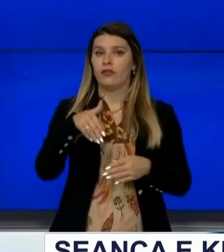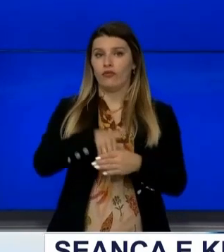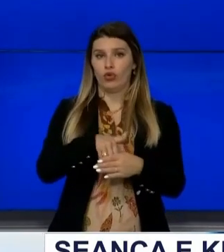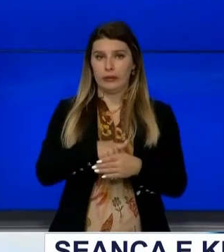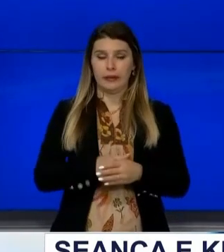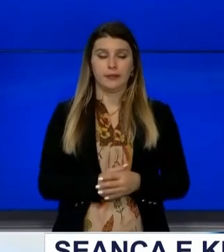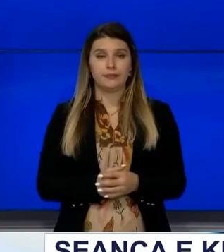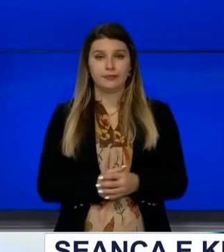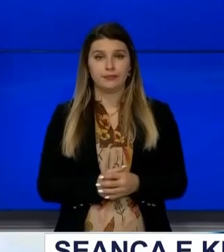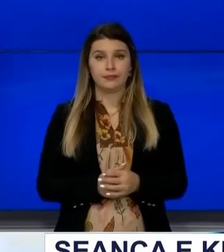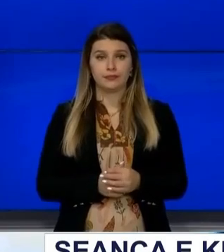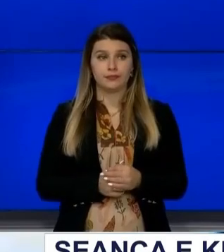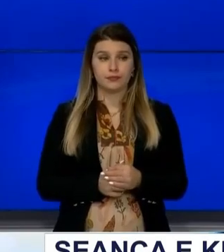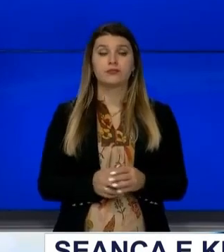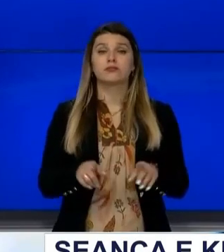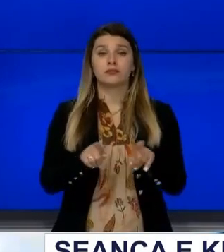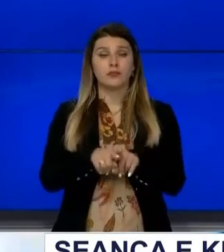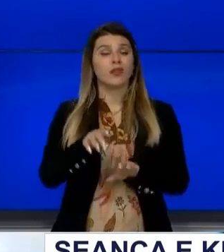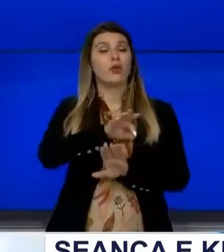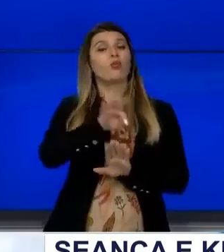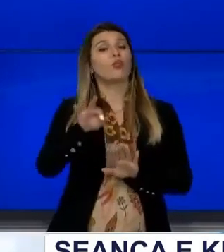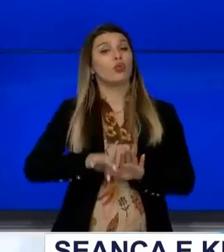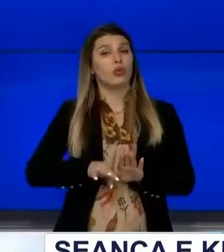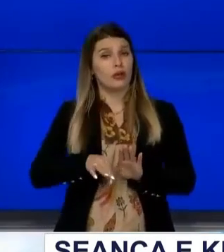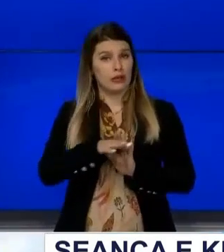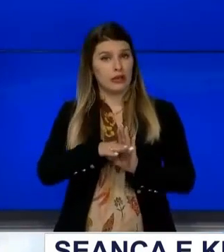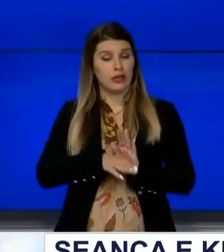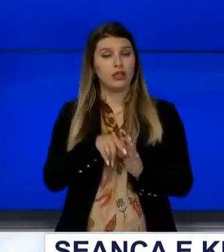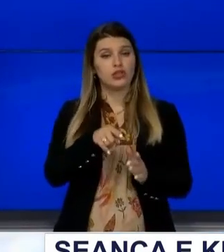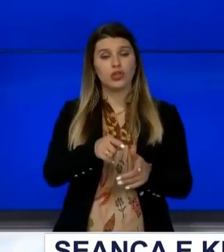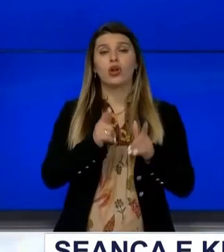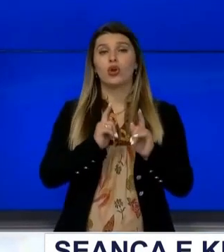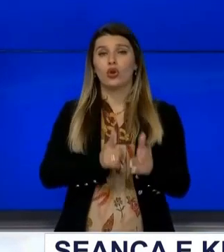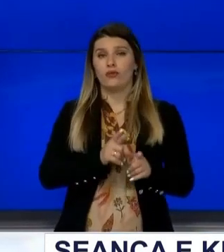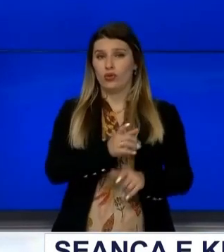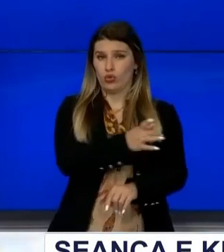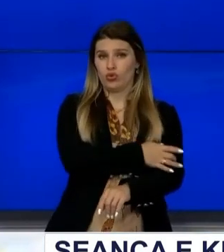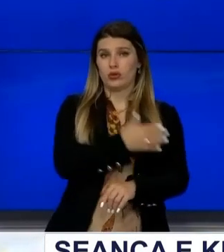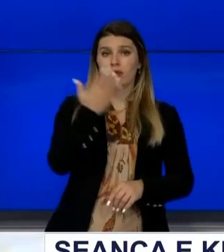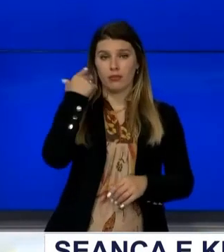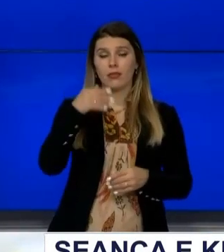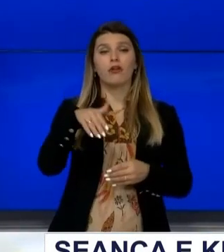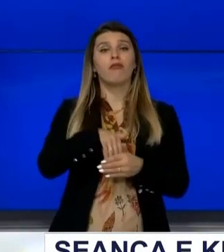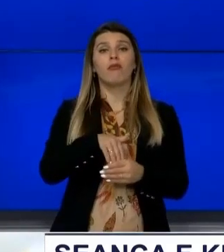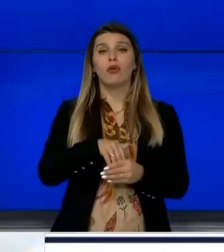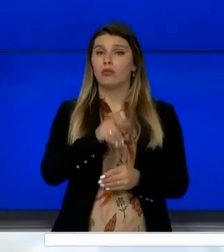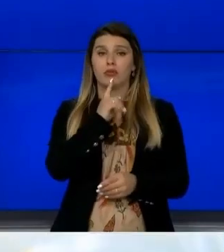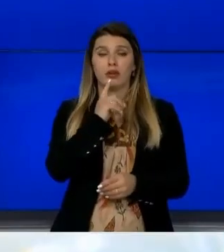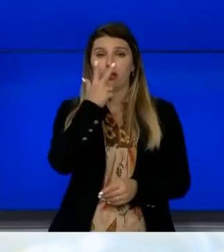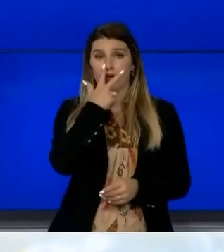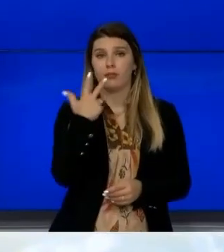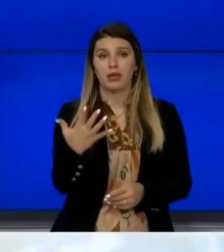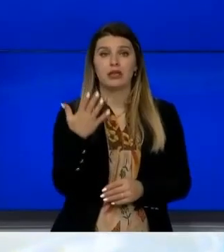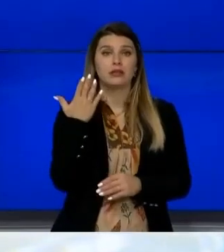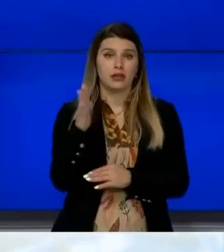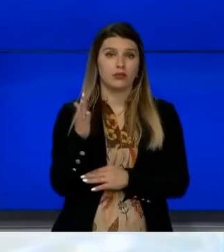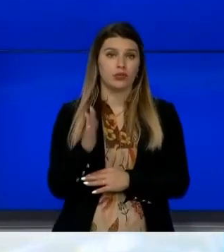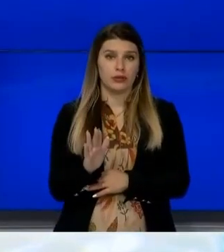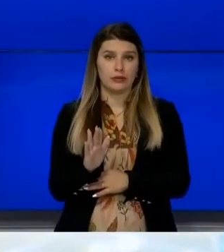gjithat përkraj e nuk mori as projekt ligjit për vlerat e uqëkës Për që kanë votim morën pjesë vetëm 35 deputet